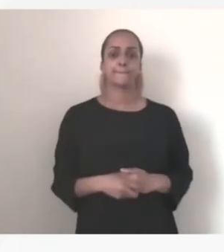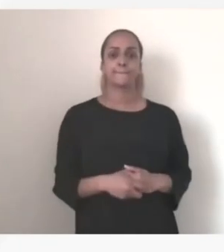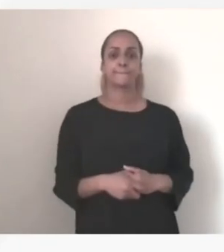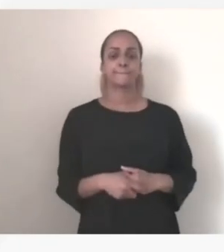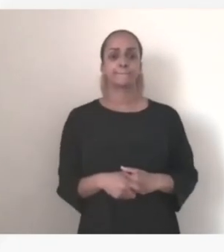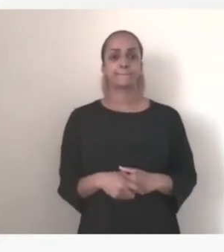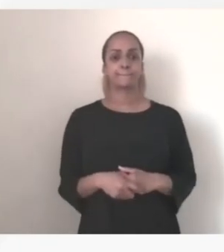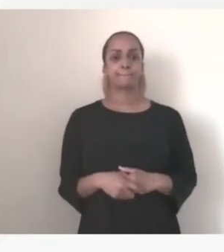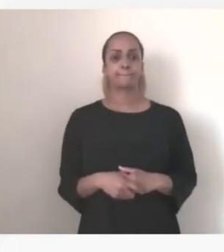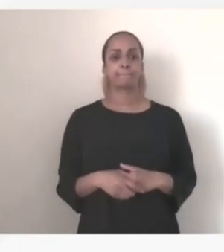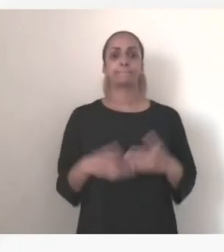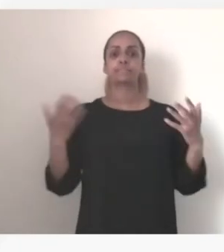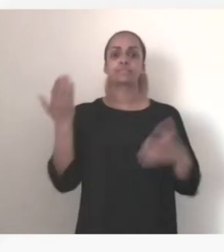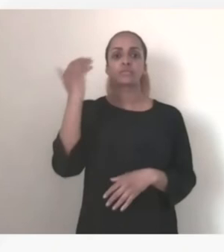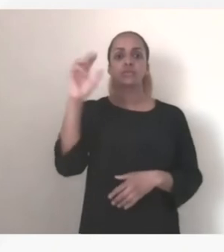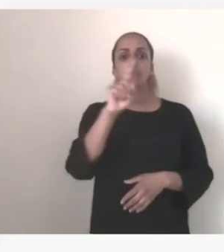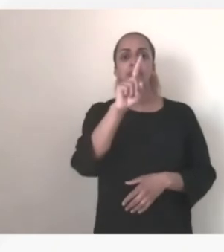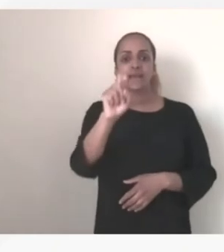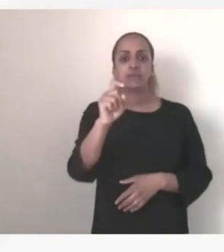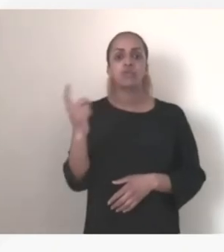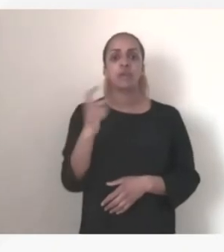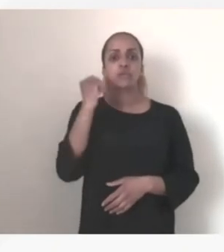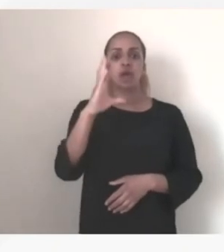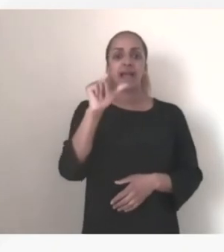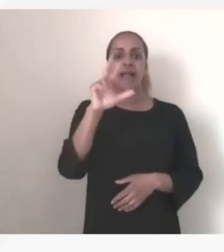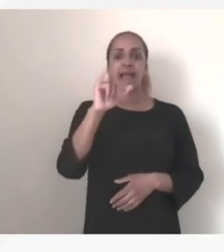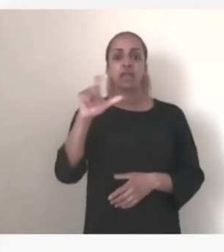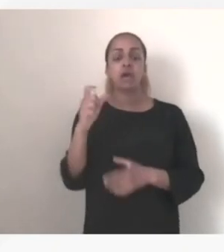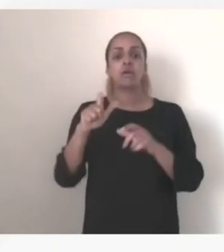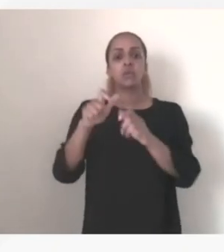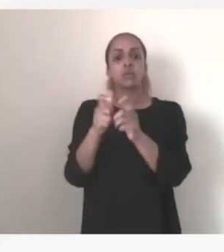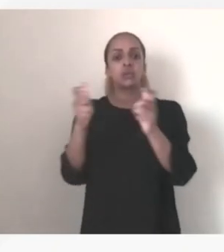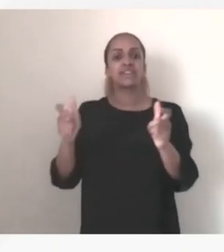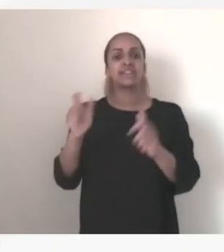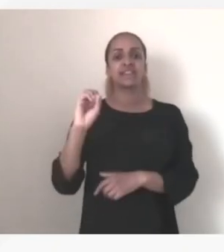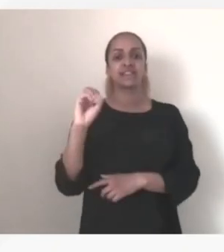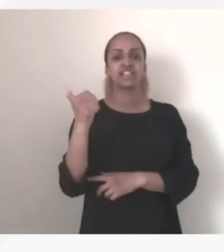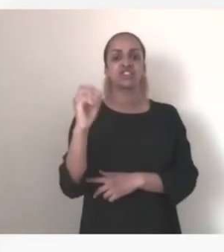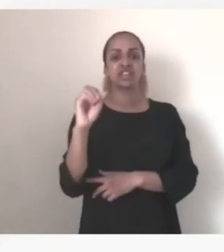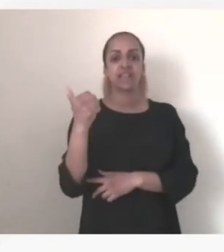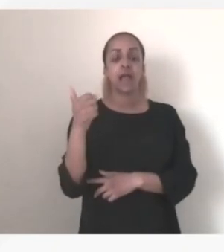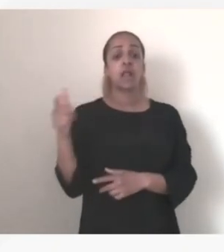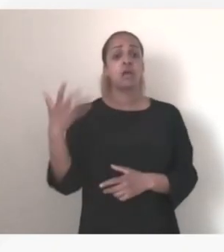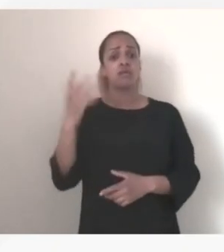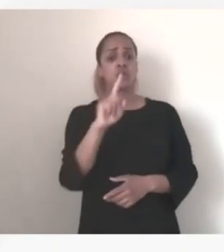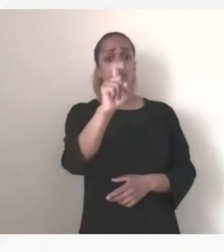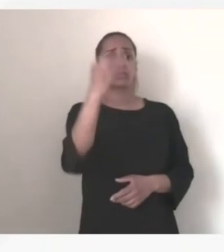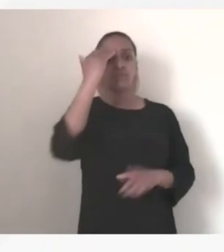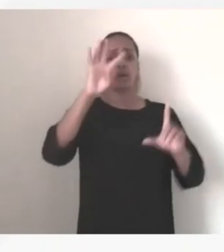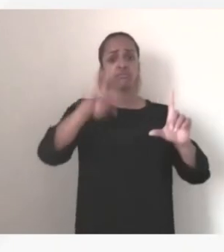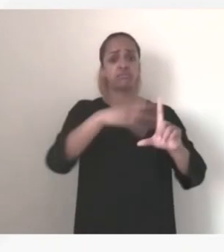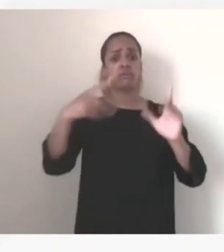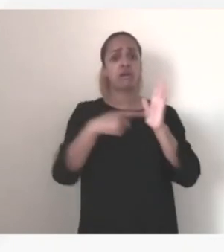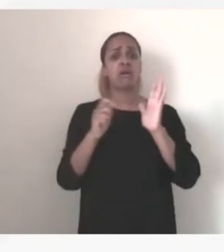j'ai une nouvelle question de Raphaël Carayan de l'usine digitale quel est le calendrier pour le bouclier cyber européen où en sont les travaux